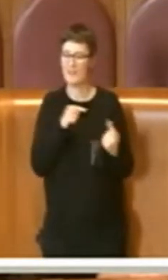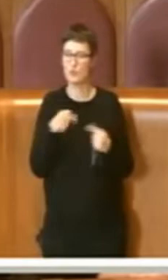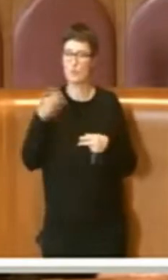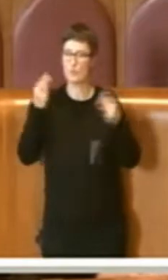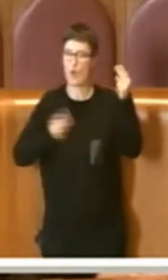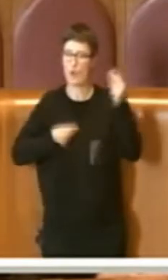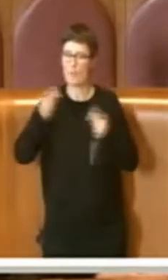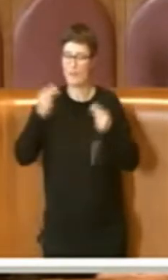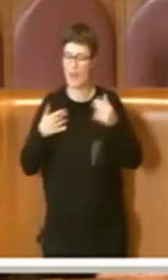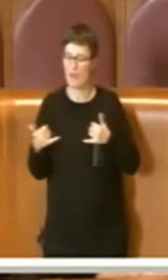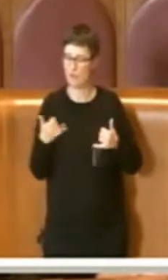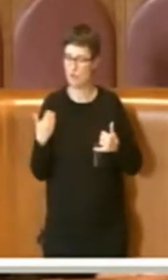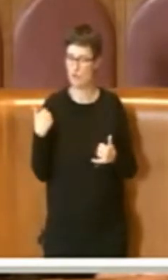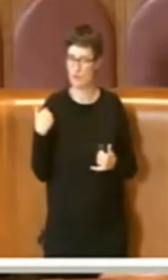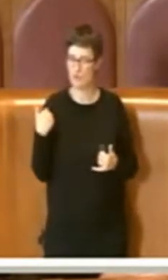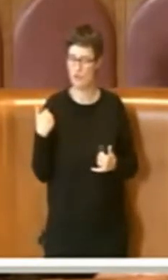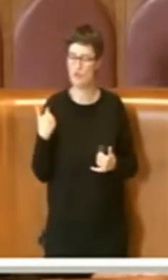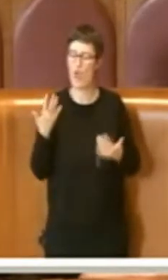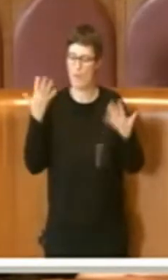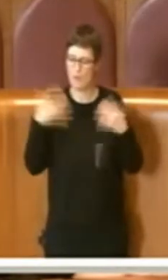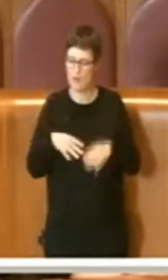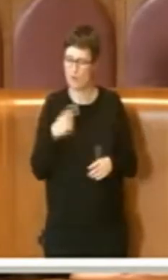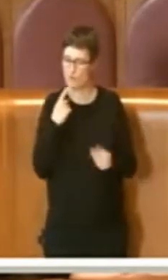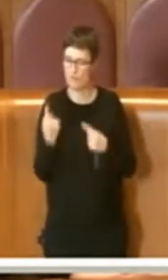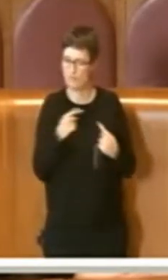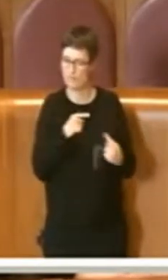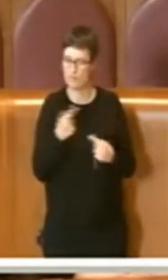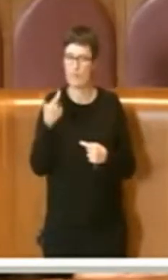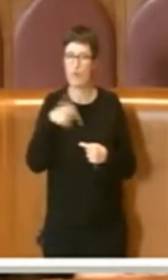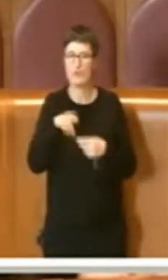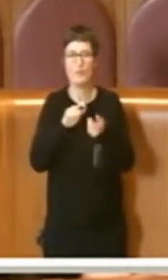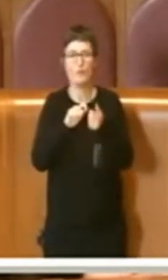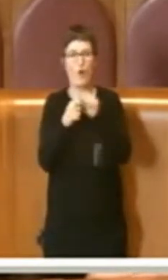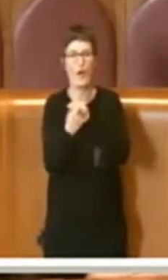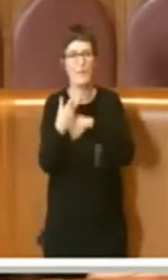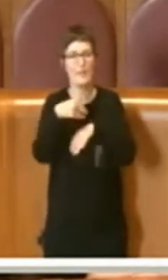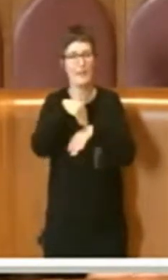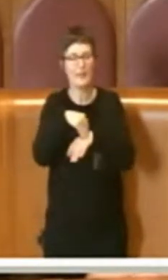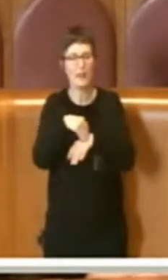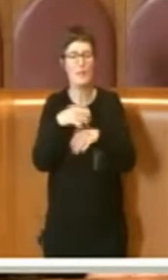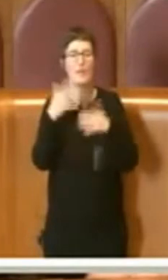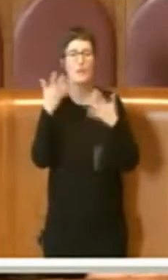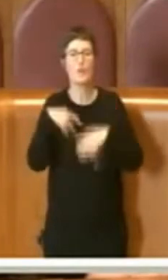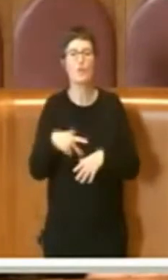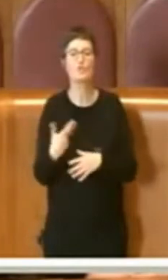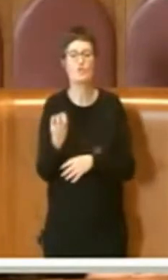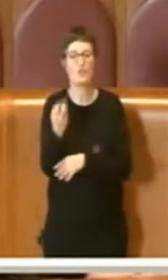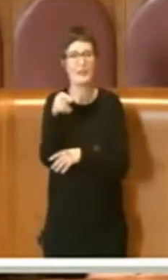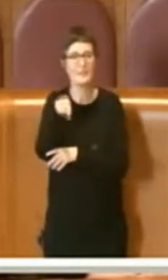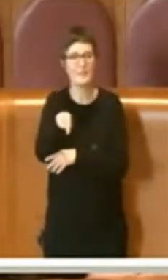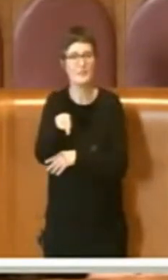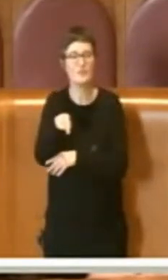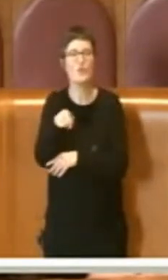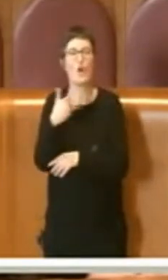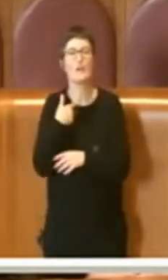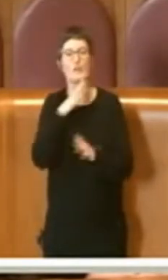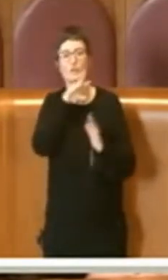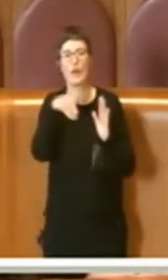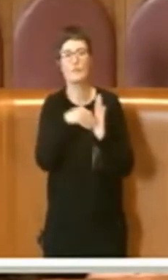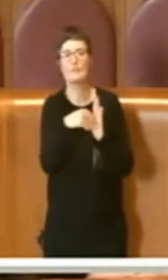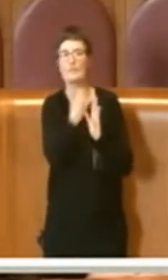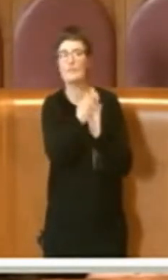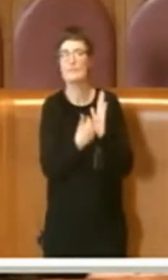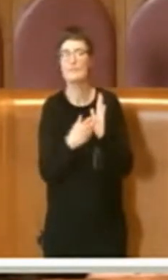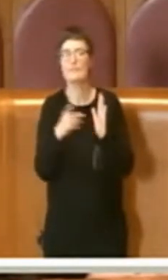perché con un emendamento abbiamo già inserito l'opera all'interno del DUP. Il passaggio successivo,